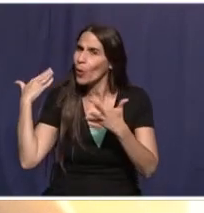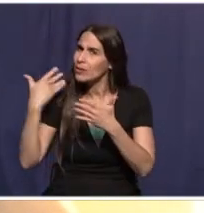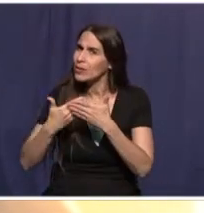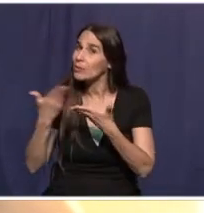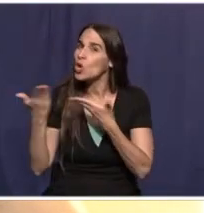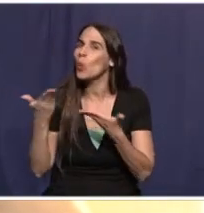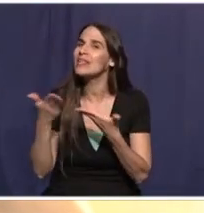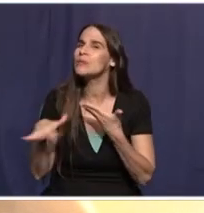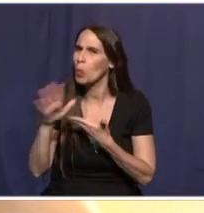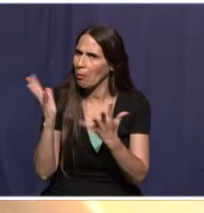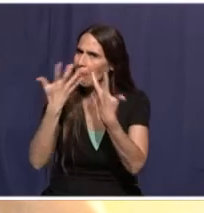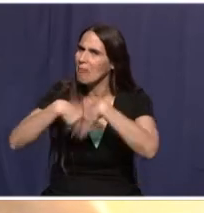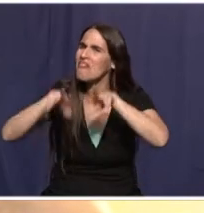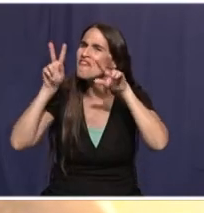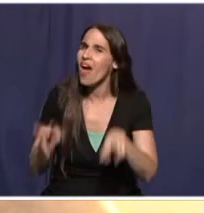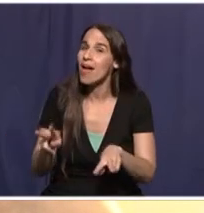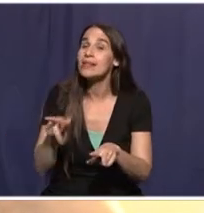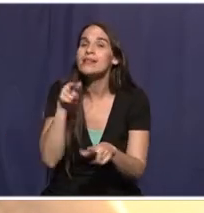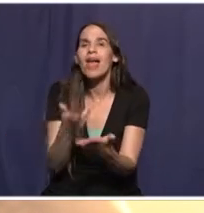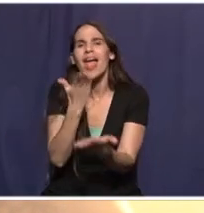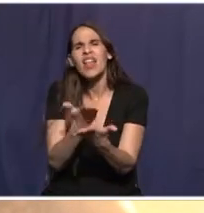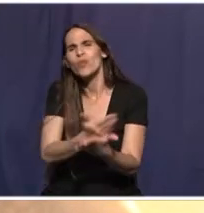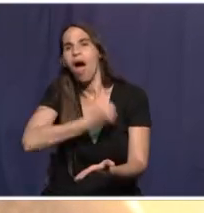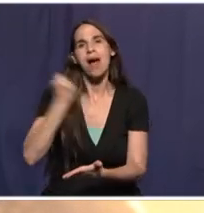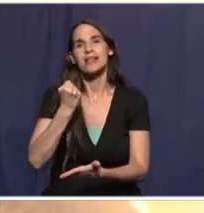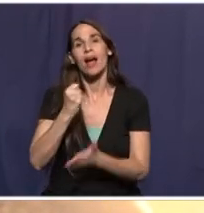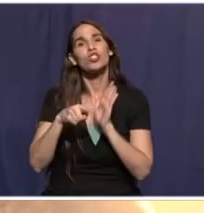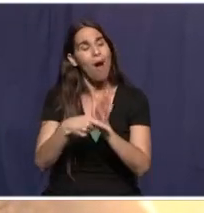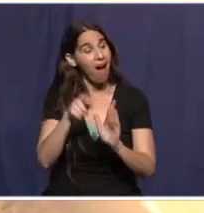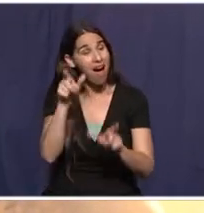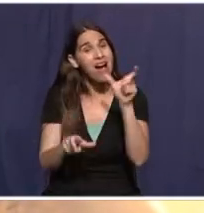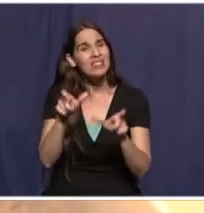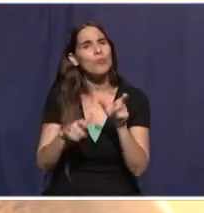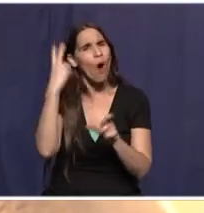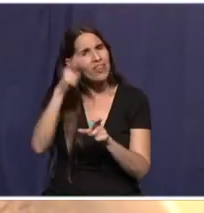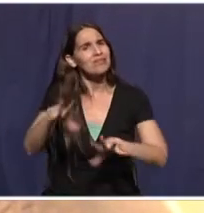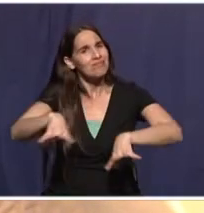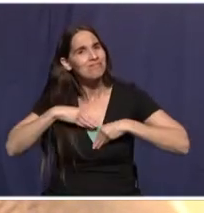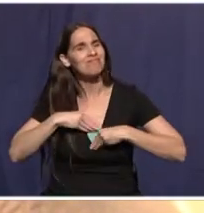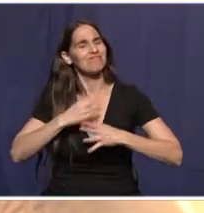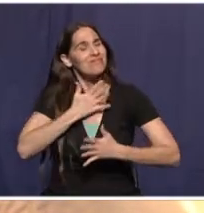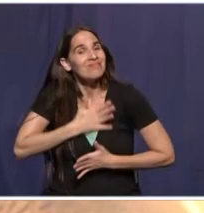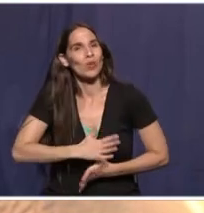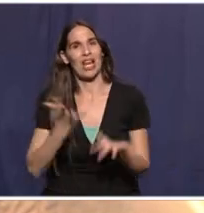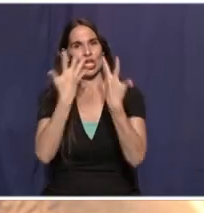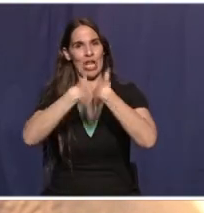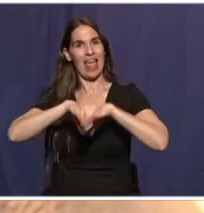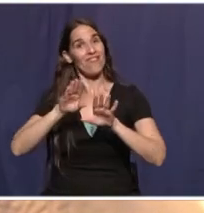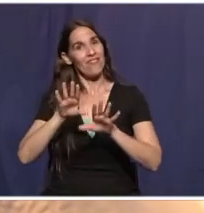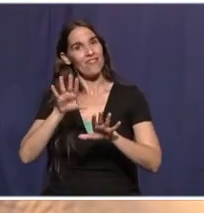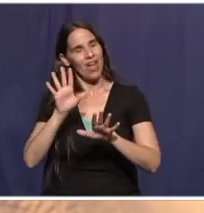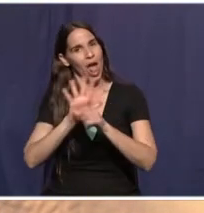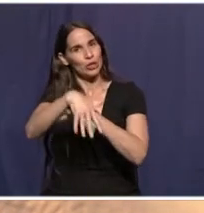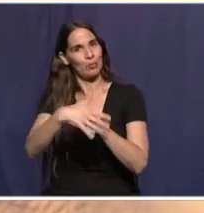הציבורי? זו העדות הכי חזקה שמעידה על נכונות הציבור הערבי להשתלב ולהשפיע. וכעת,